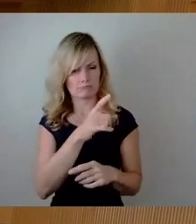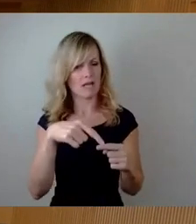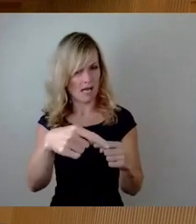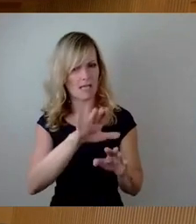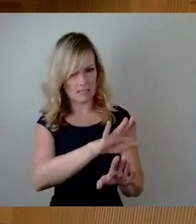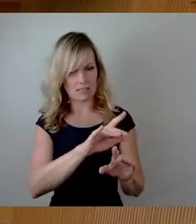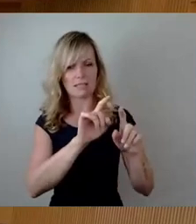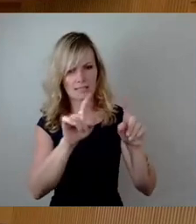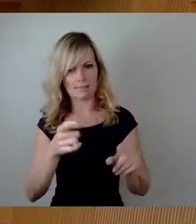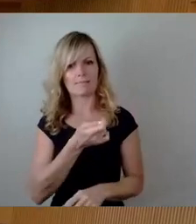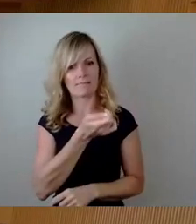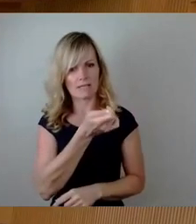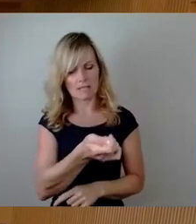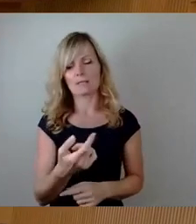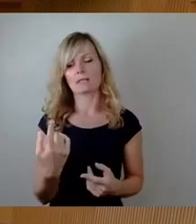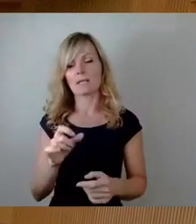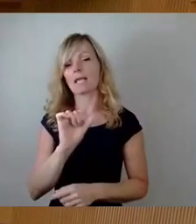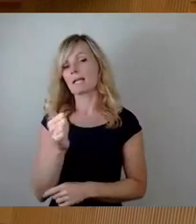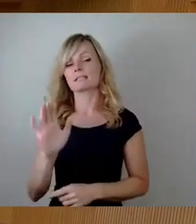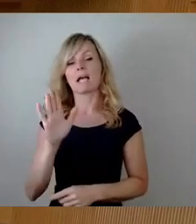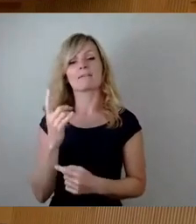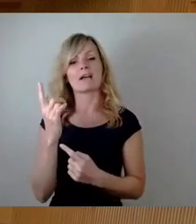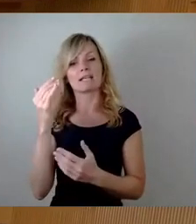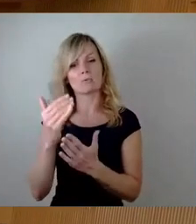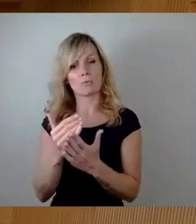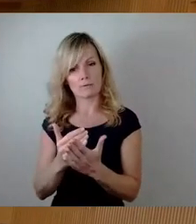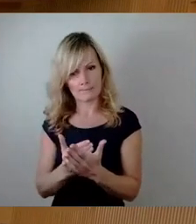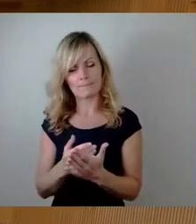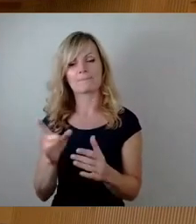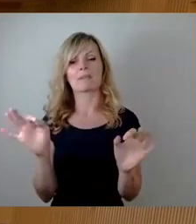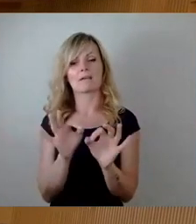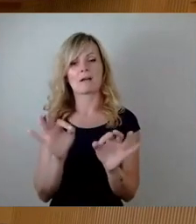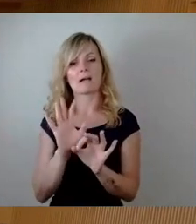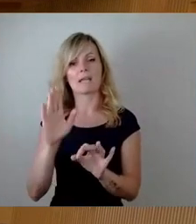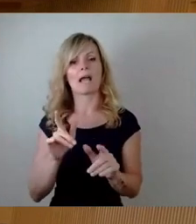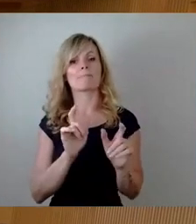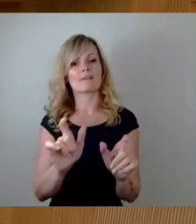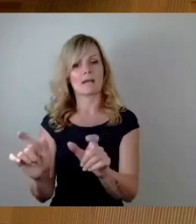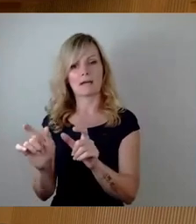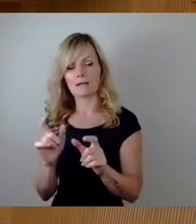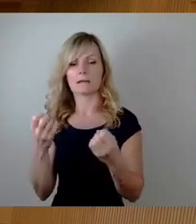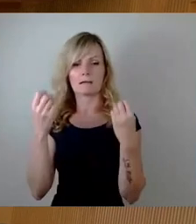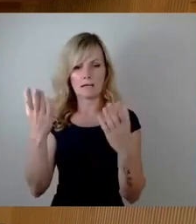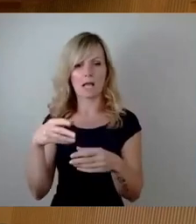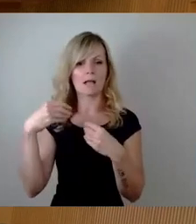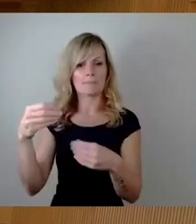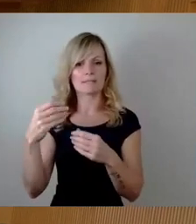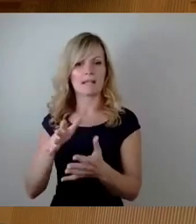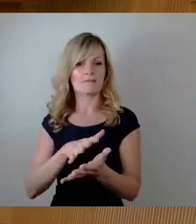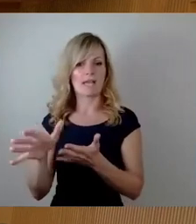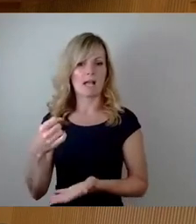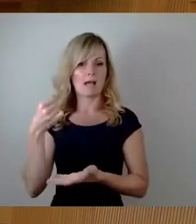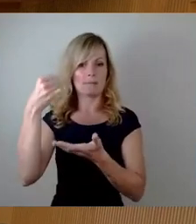erste Anweisung, das hat es vorhin auch gesagt, dass zur Gefahrenabwehr natürlich ich die Mittelfreigabe erteilt habe, die ersten,